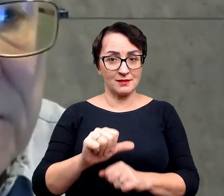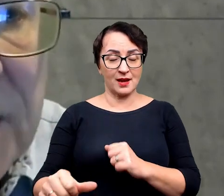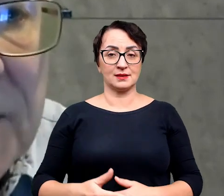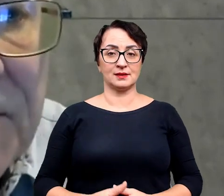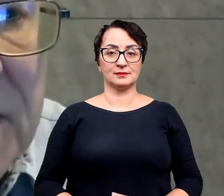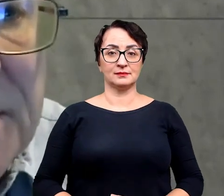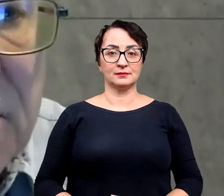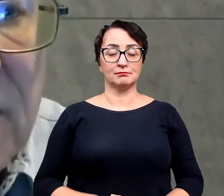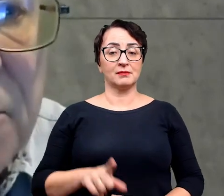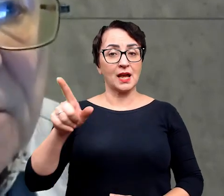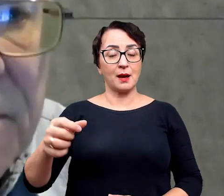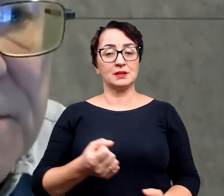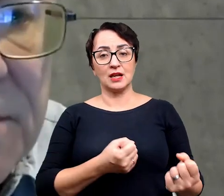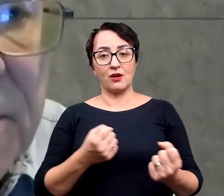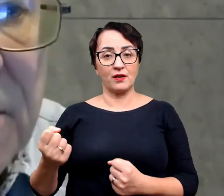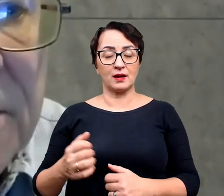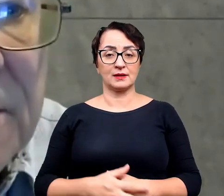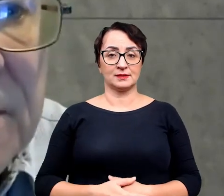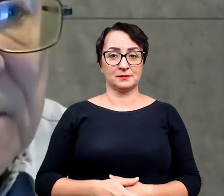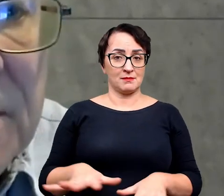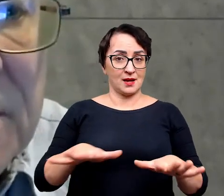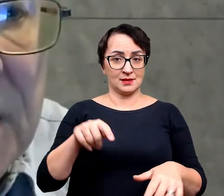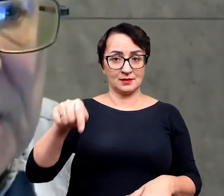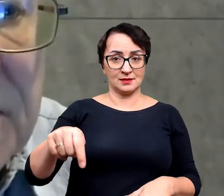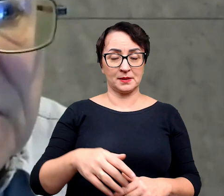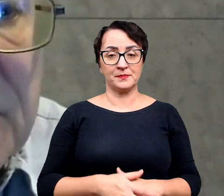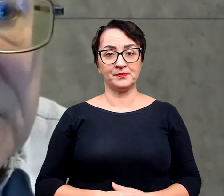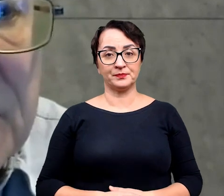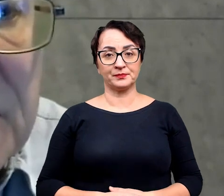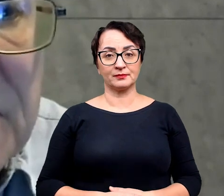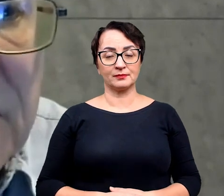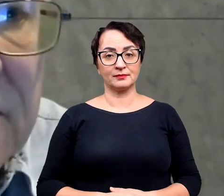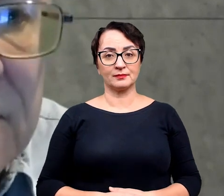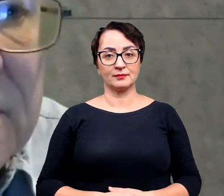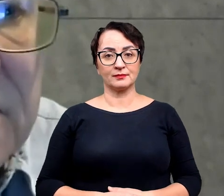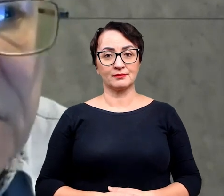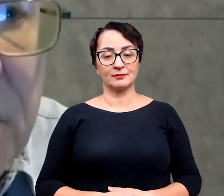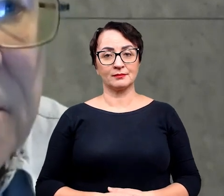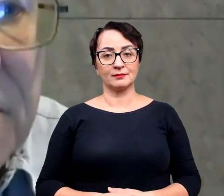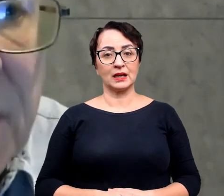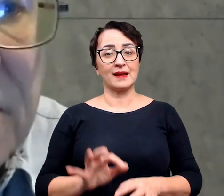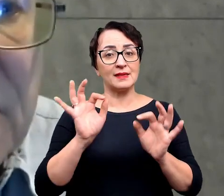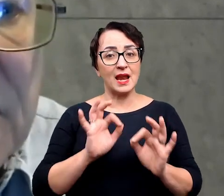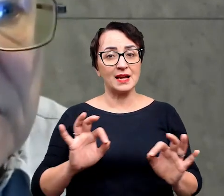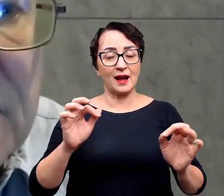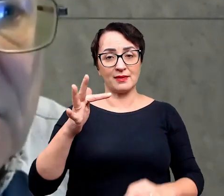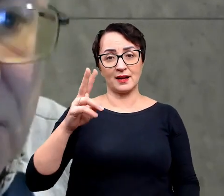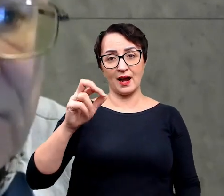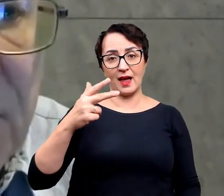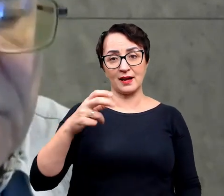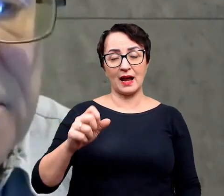A, gdzie zachowały się sferosyderytach, no delikatne tkanki